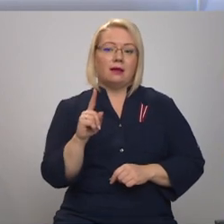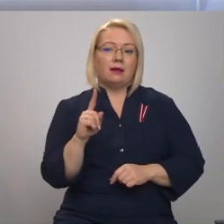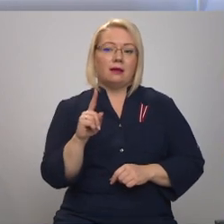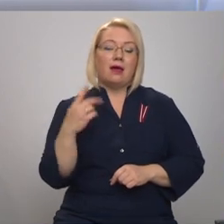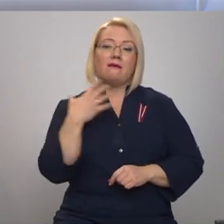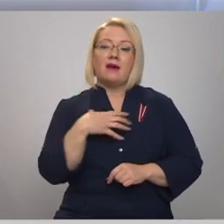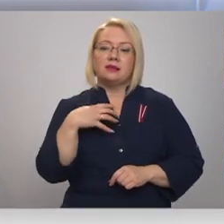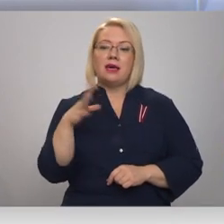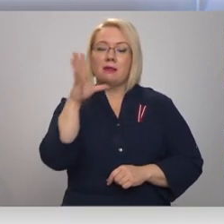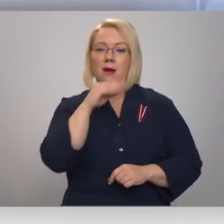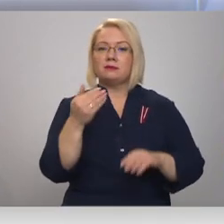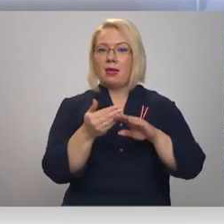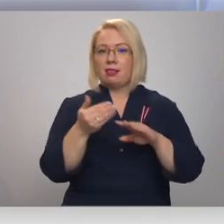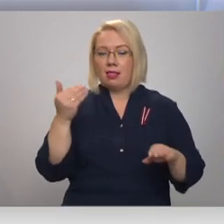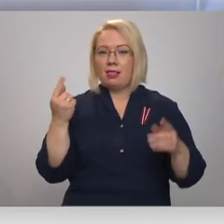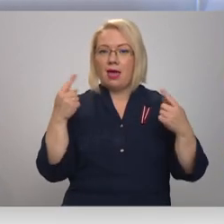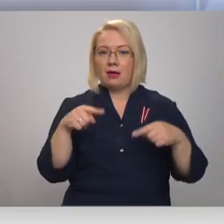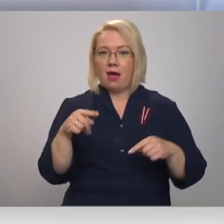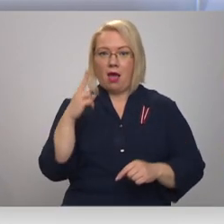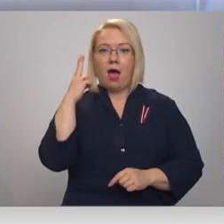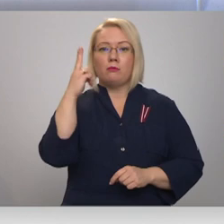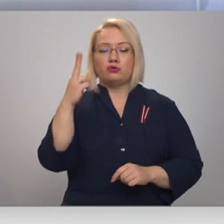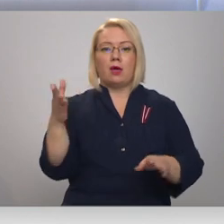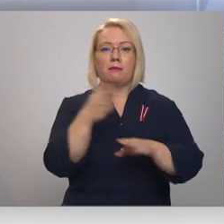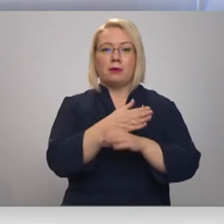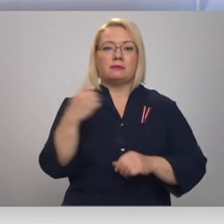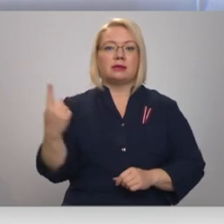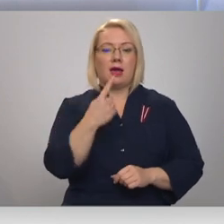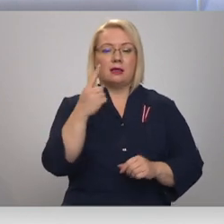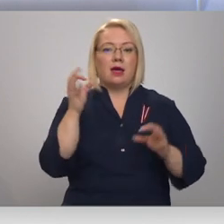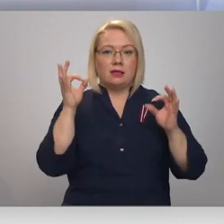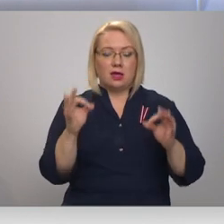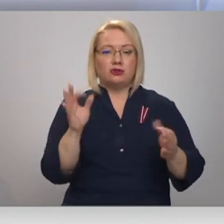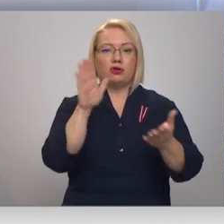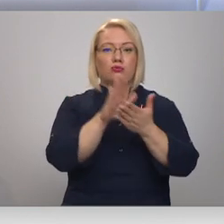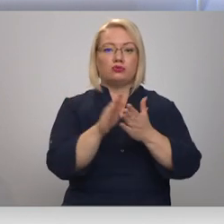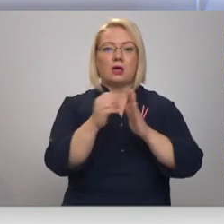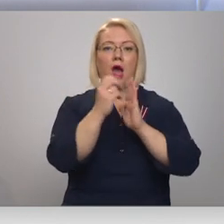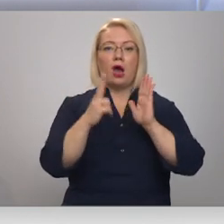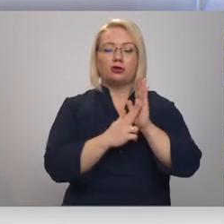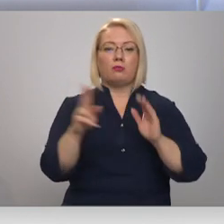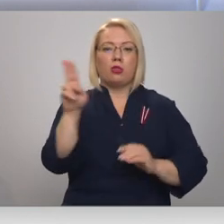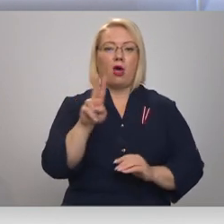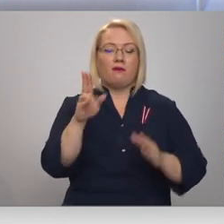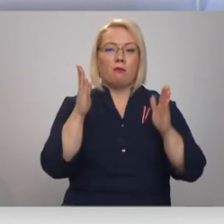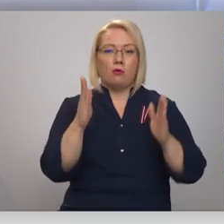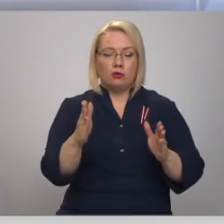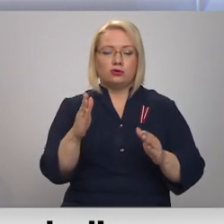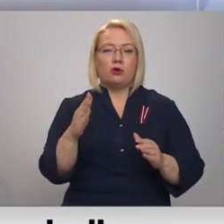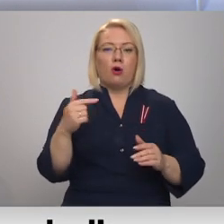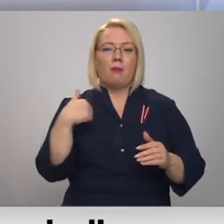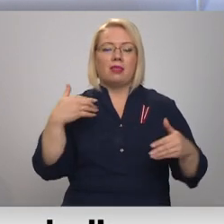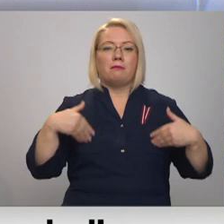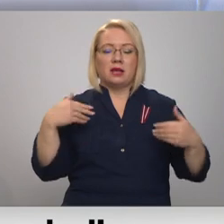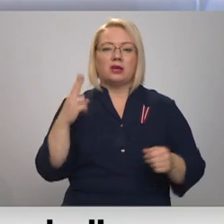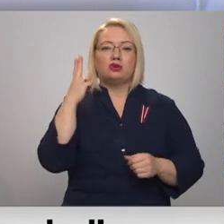Vajadzēja paspēt laikā. jo apsolījām pirms gada, ka būs tieši uz 18. novembra. Man ir prieks, ka solījumu turējām,